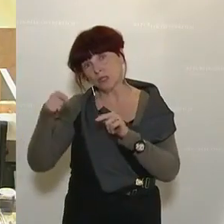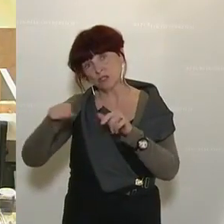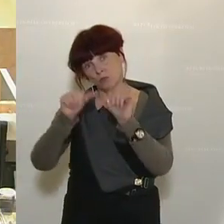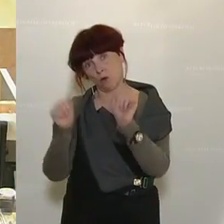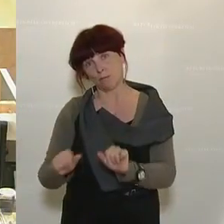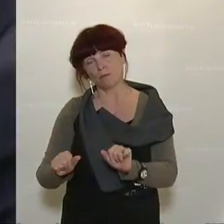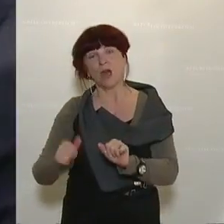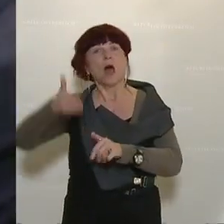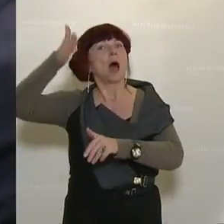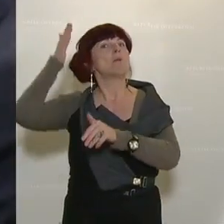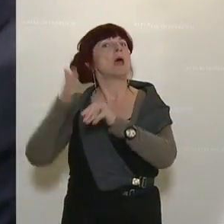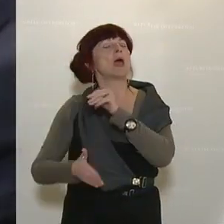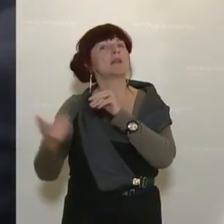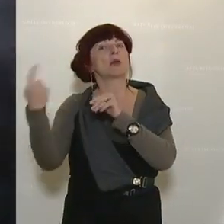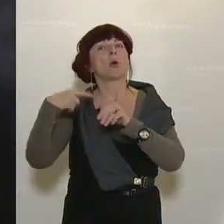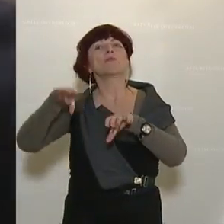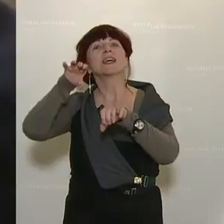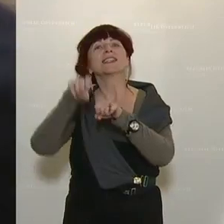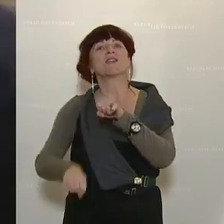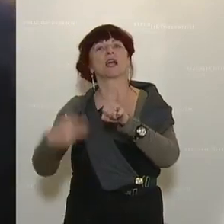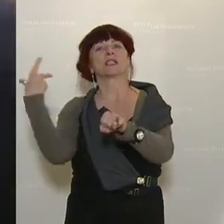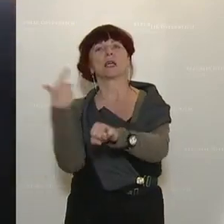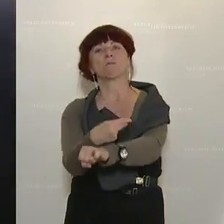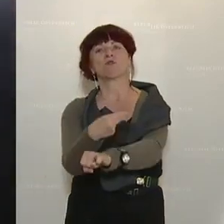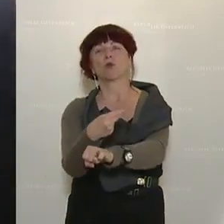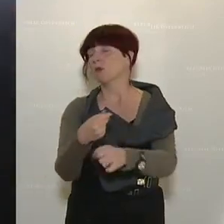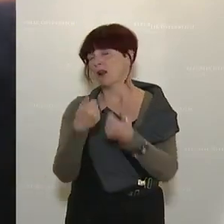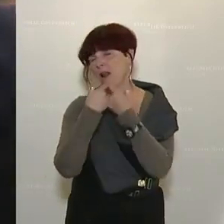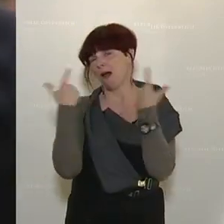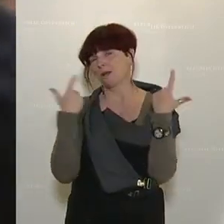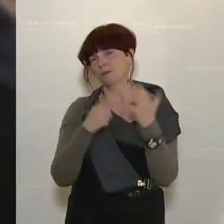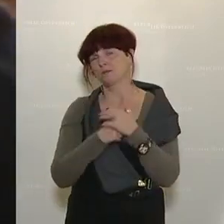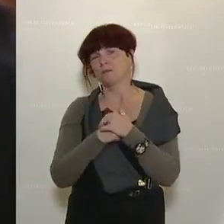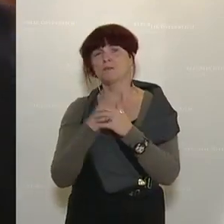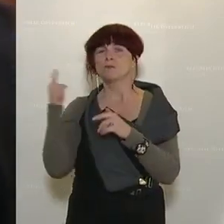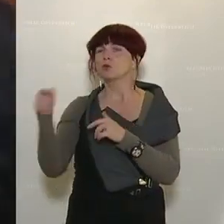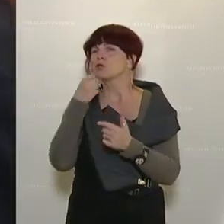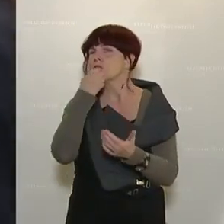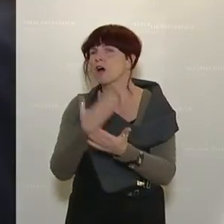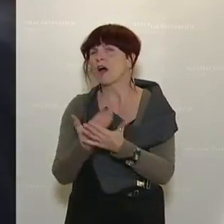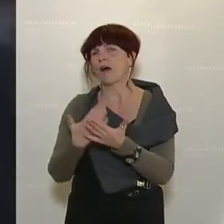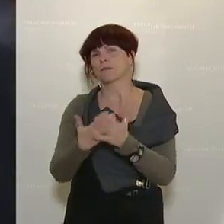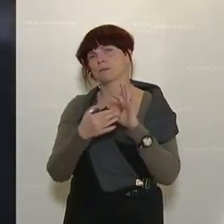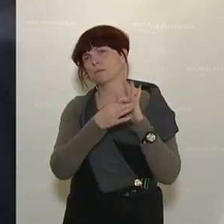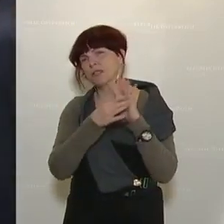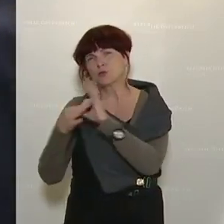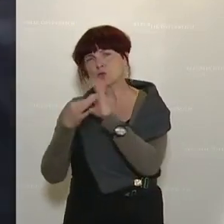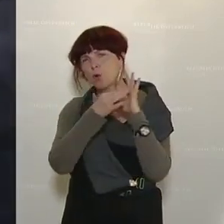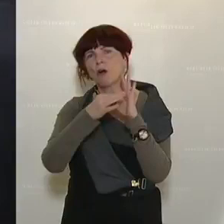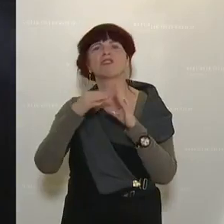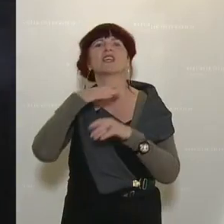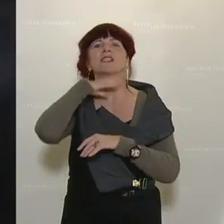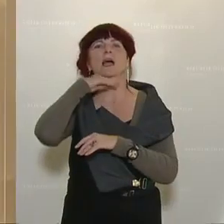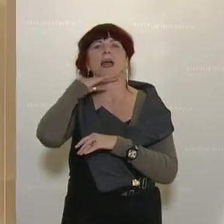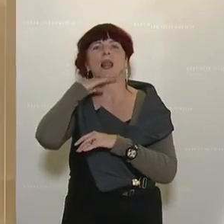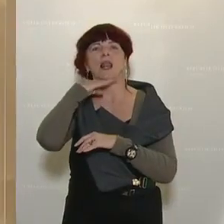sehr geehrten Damen und Herren, wird die Zwangsimpfung stehen. Das liegt auf der Hand. Sie haben sich verraten mit Ihrem Bezug auf Israel. Sie haben